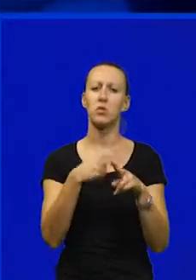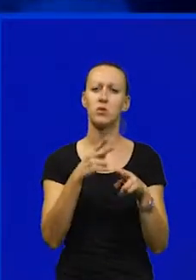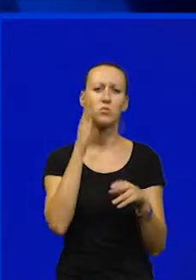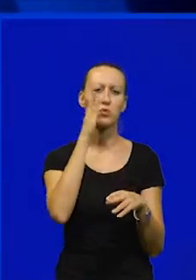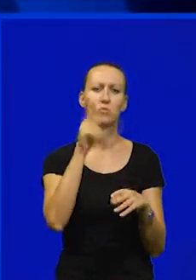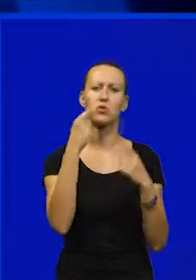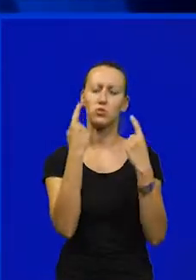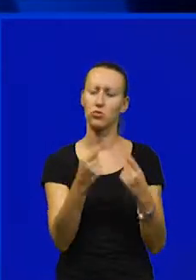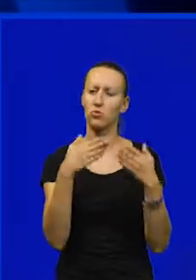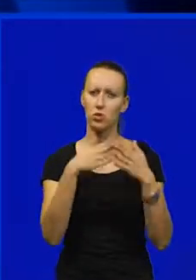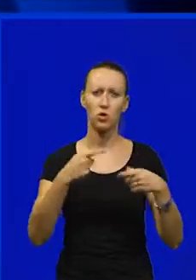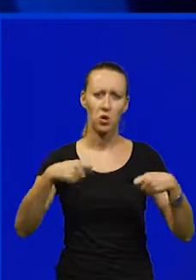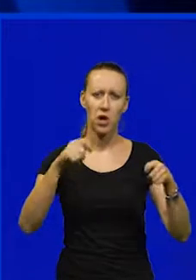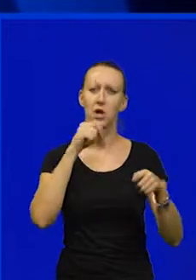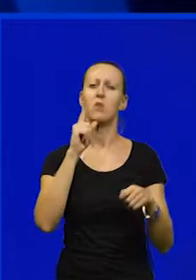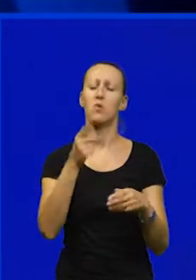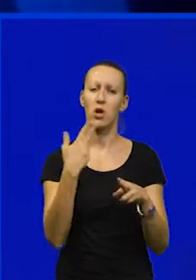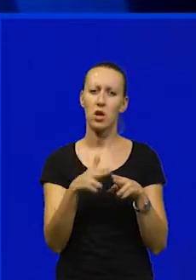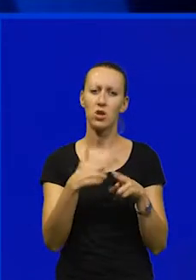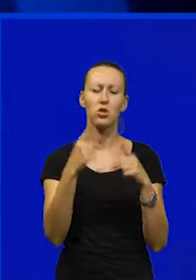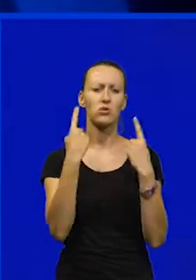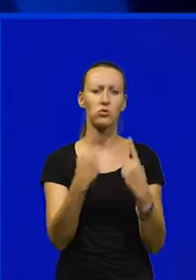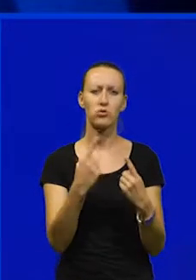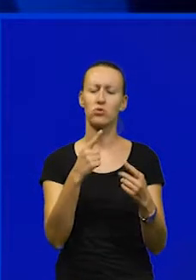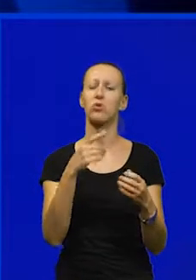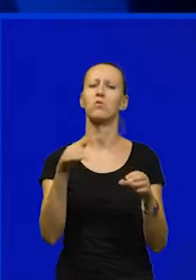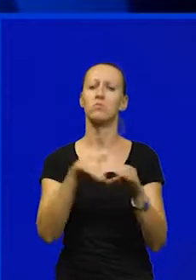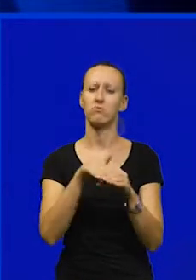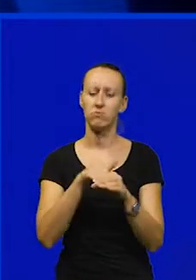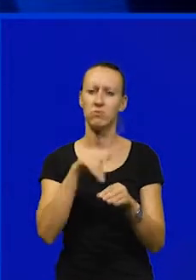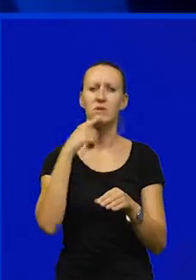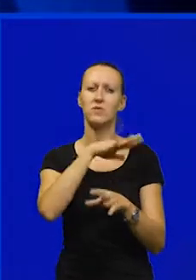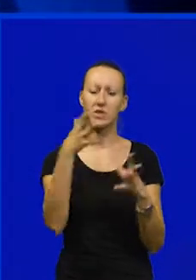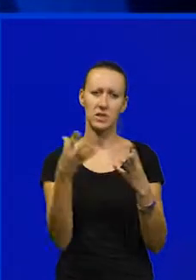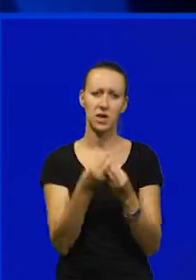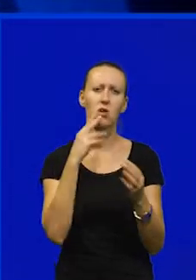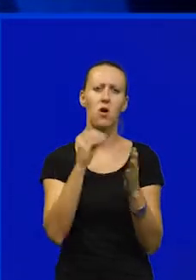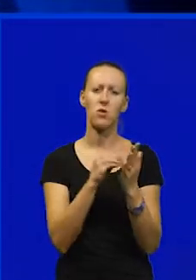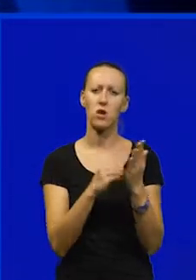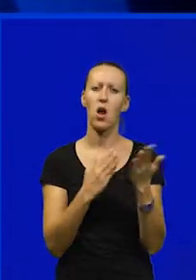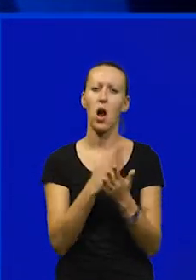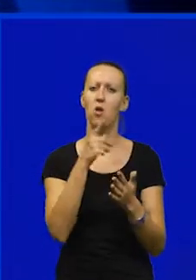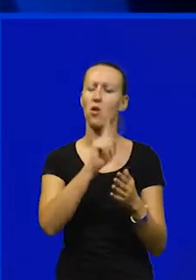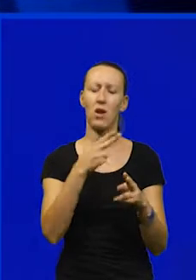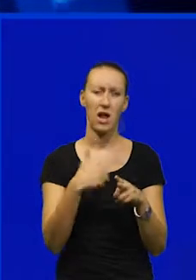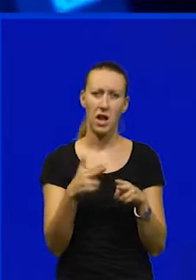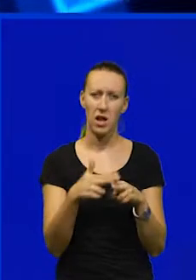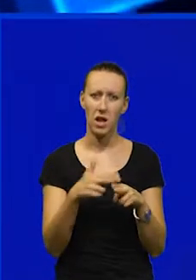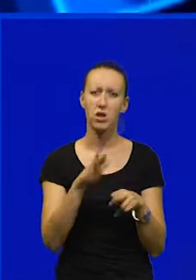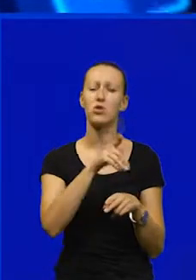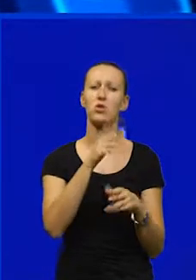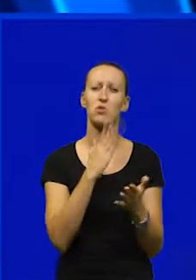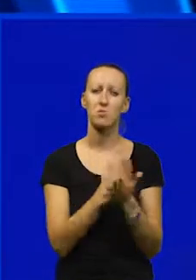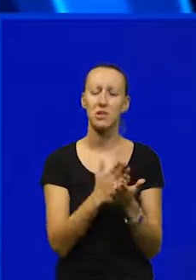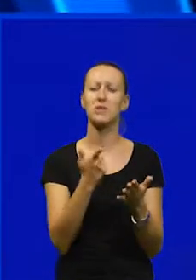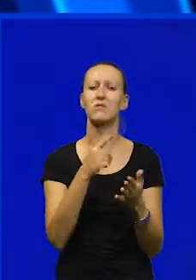rješavati obstanak bradogradnje i moramo rješavati obstanak radnih mjesta, jer svi skupa ocijenjujemo, ukoliko se to ne rješi, da će to